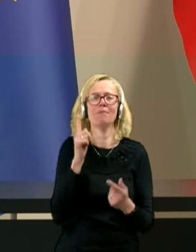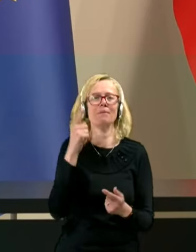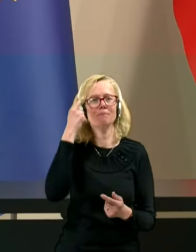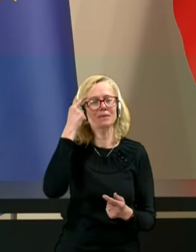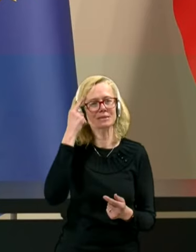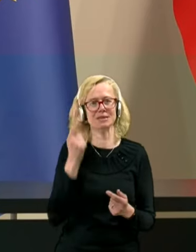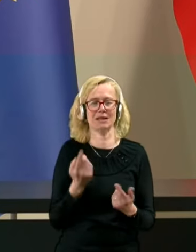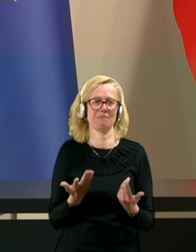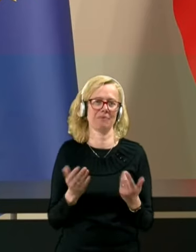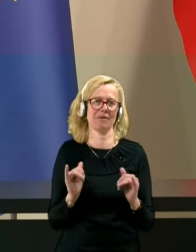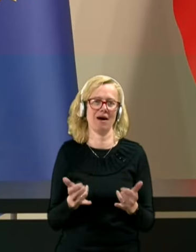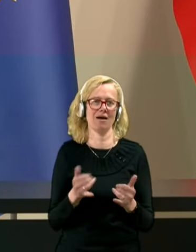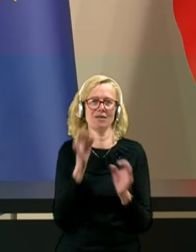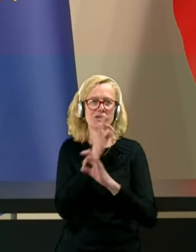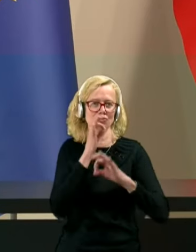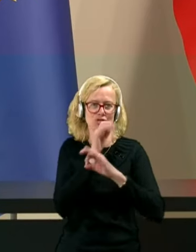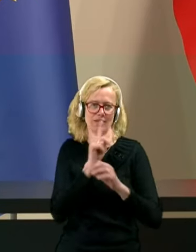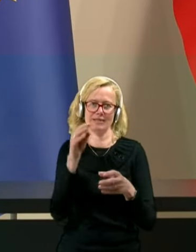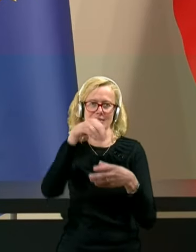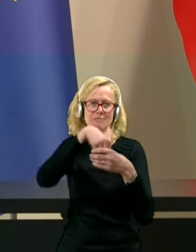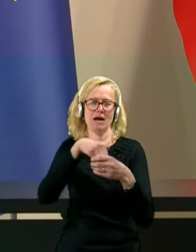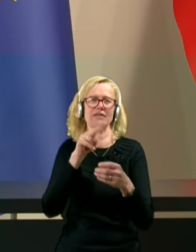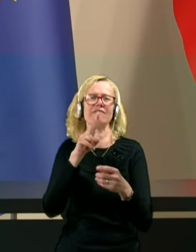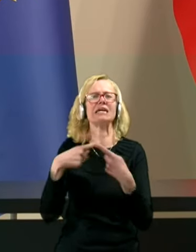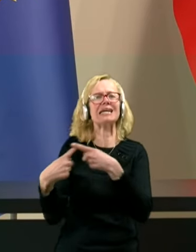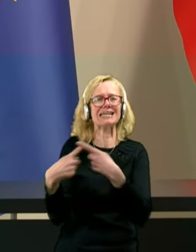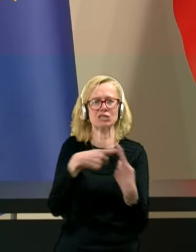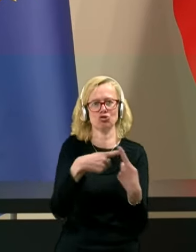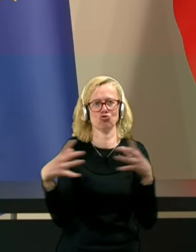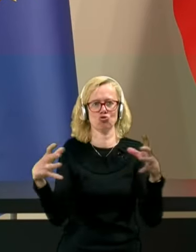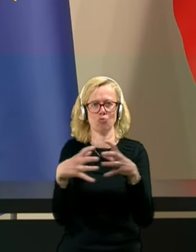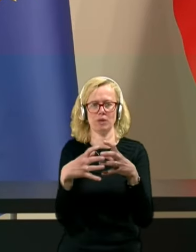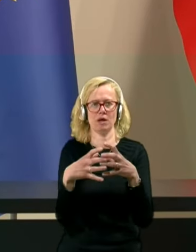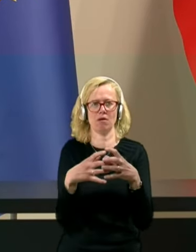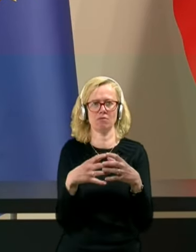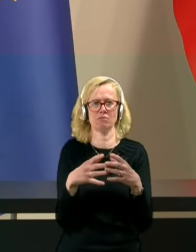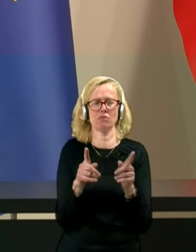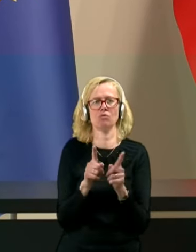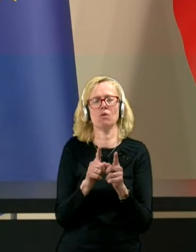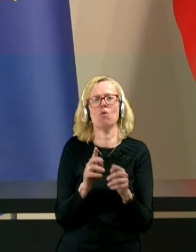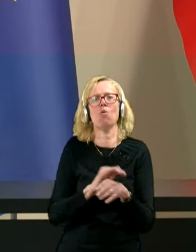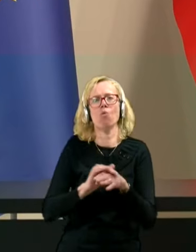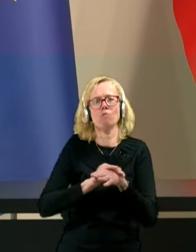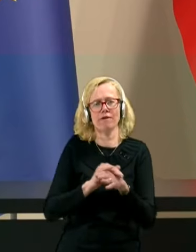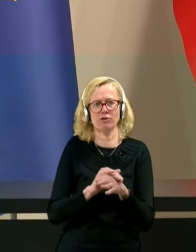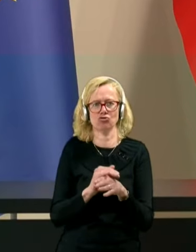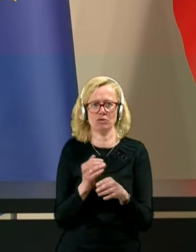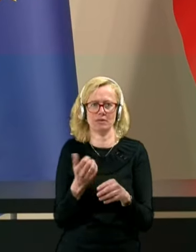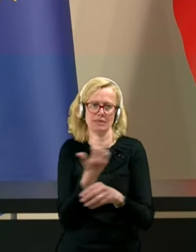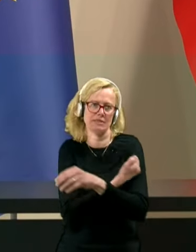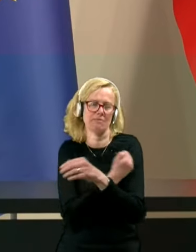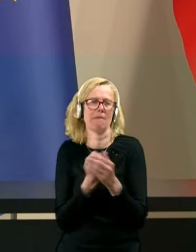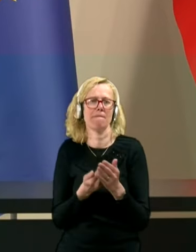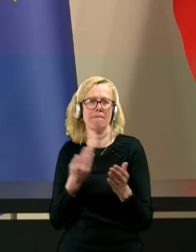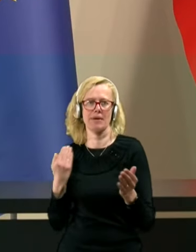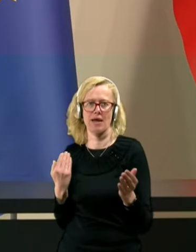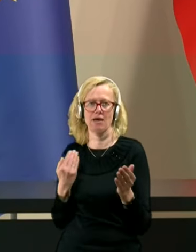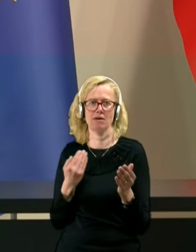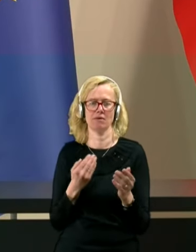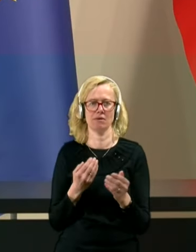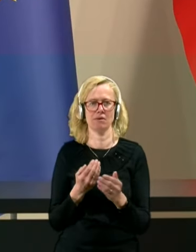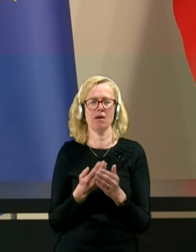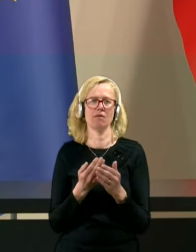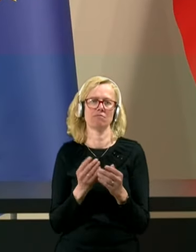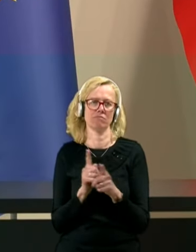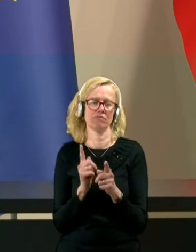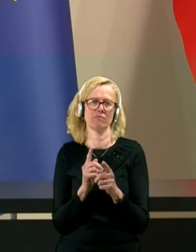da nihče ne spada v rizično skupino, ki je bila upravičena do cepljena prej, pred in pride na vrsto,